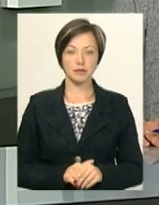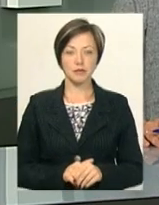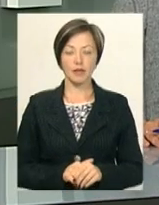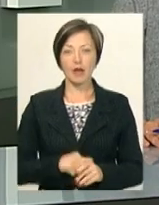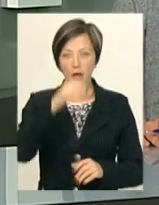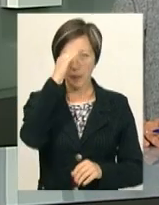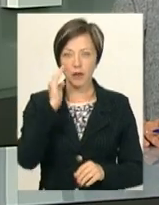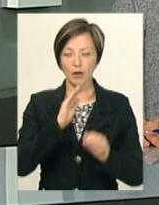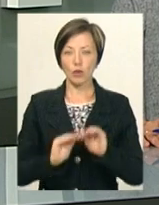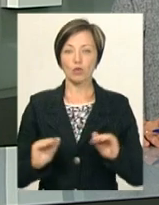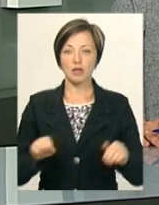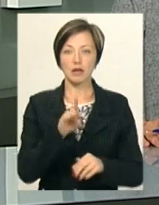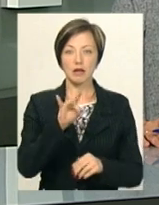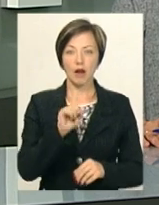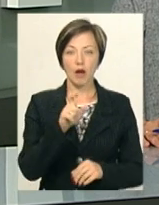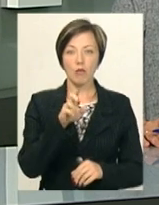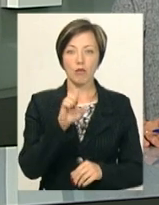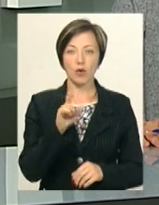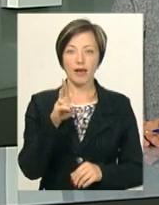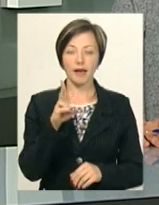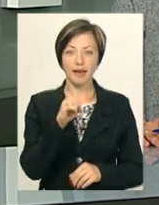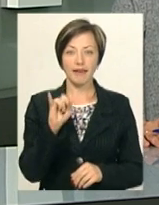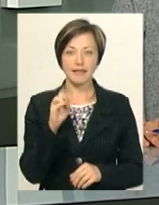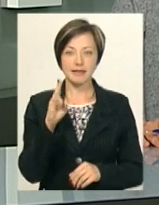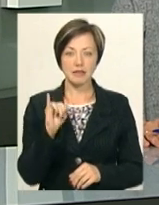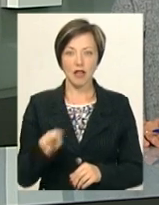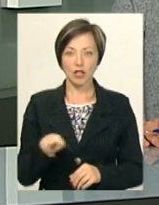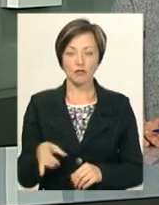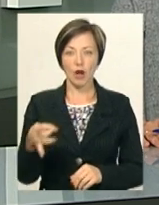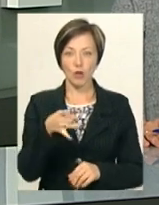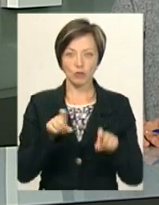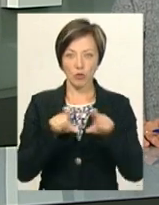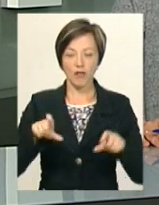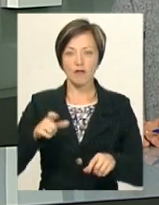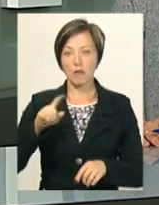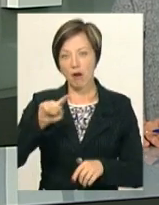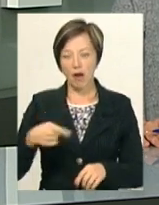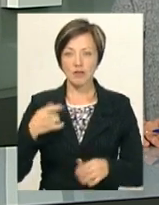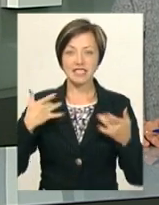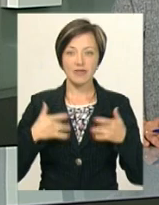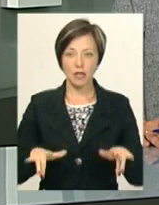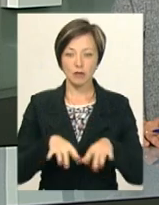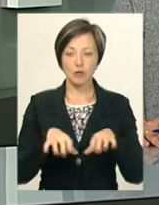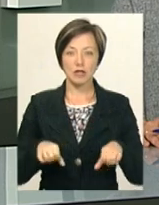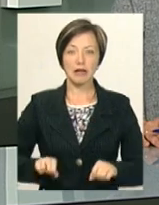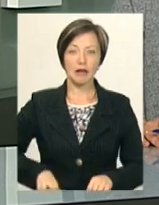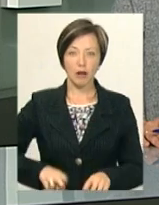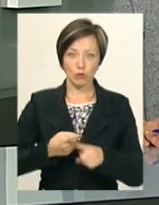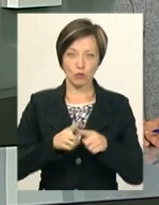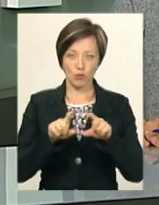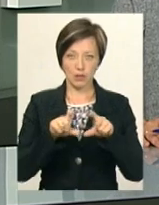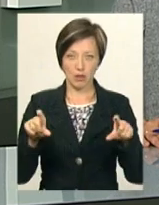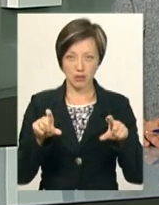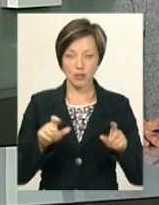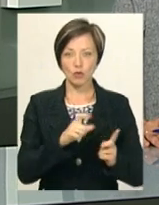Батьки учнів Трибухівської загальноосвітньої школи, що в Литичівському районі, вимагають звільнити з посади директорку цього навчального закладу.